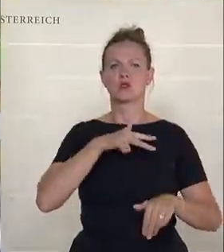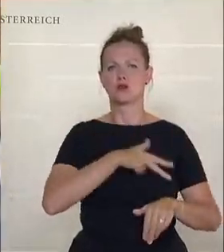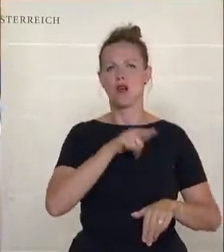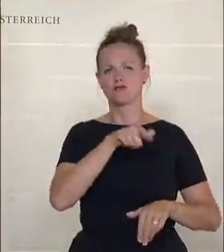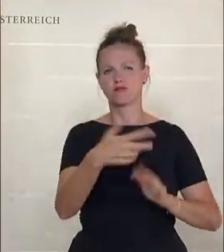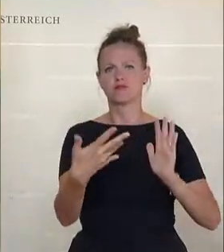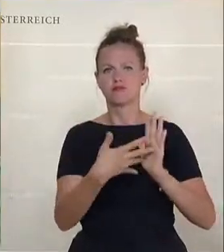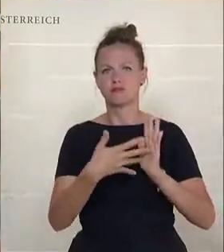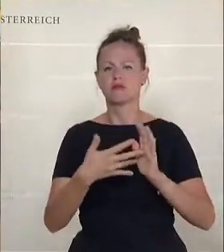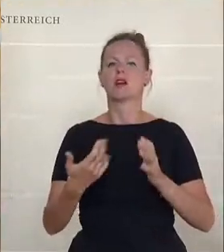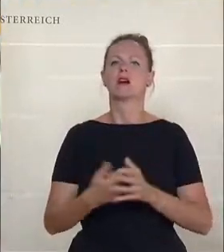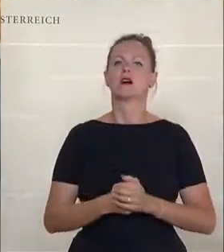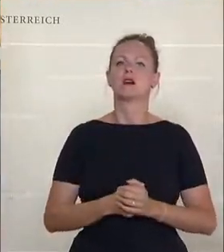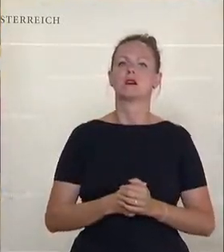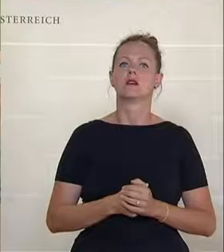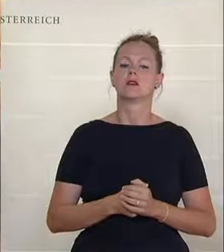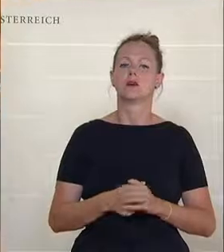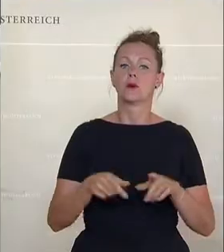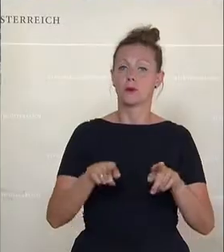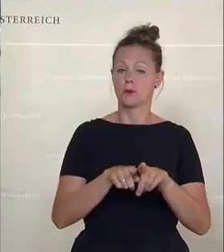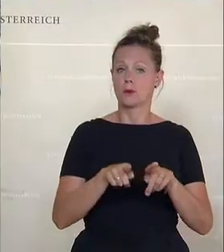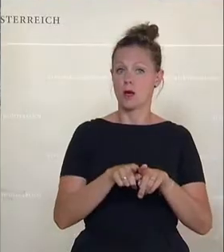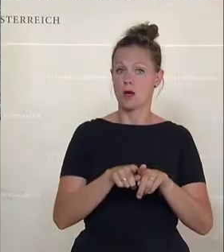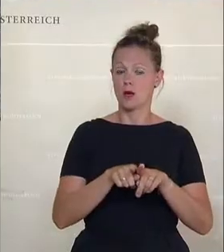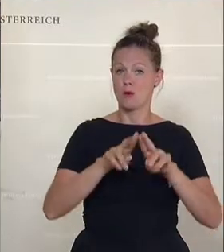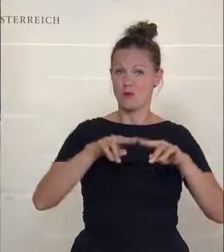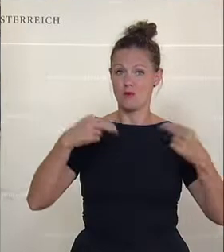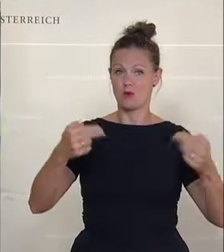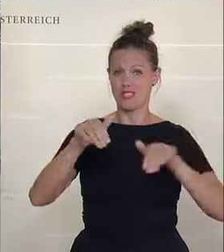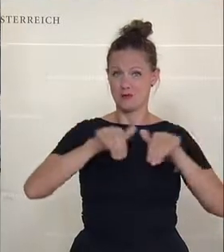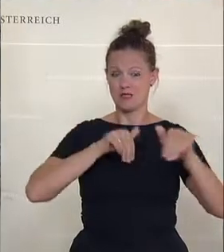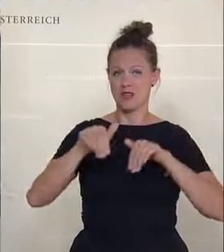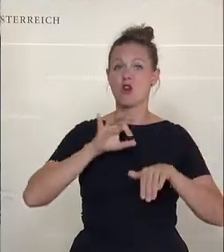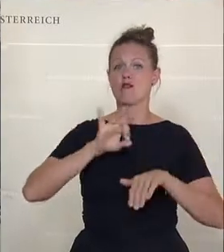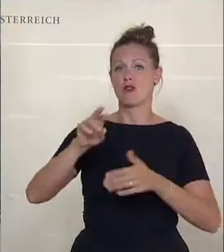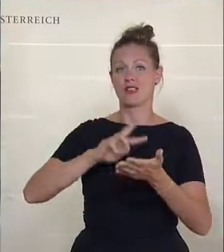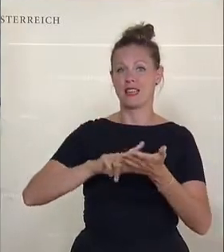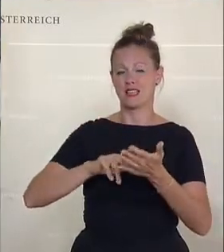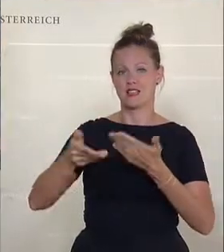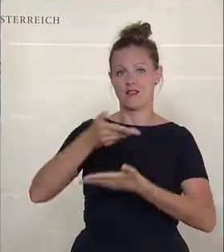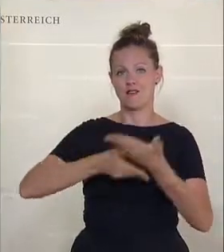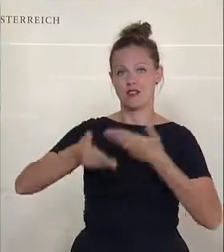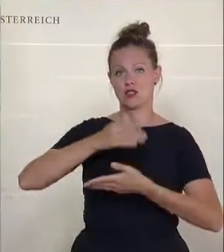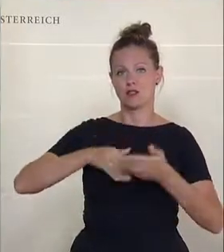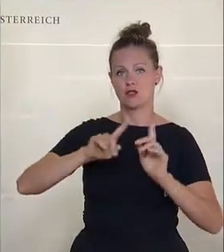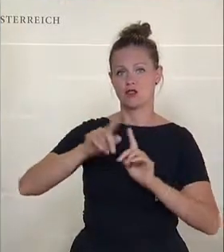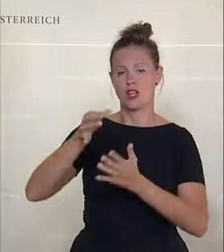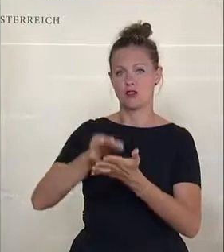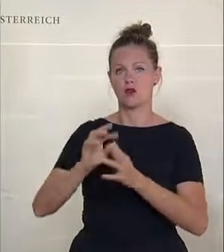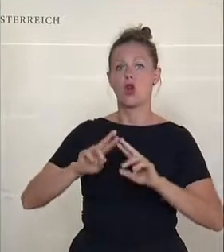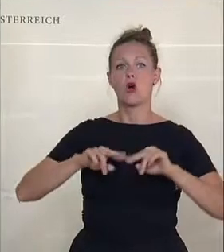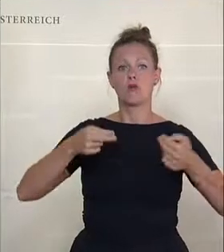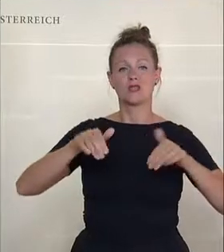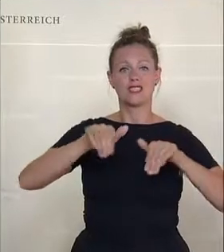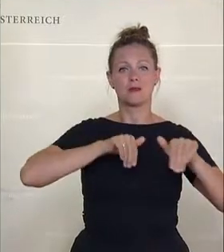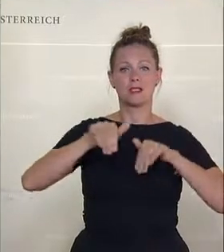Finanzminister, Expertinnen der Ministerien, die Beschaffungsvorgänge und Auftragsvergaben der Bundesregierung im Zusammenhang mit der Covid